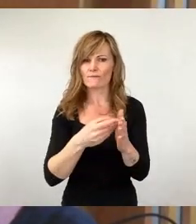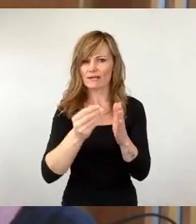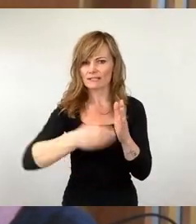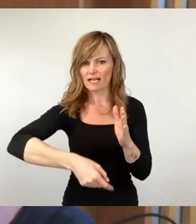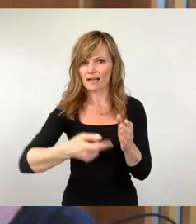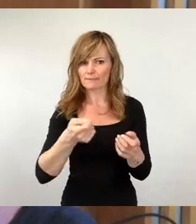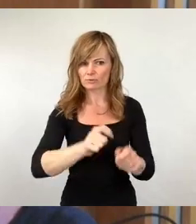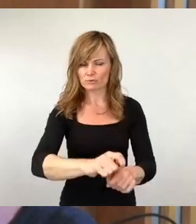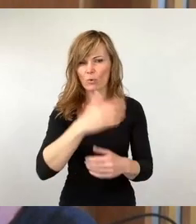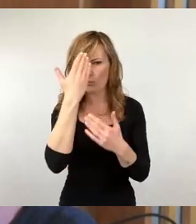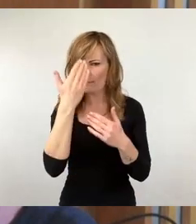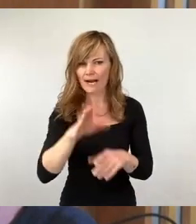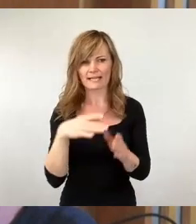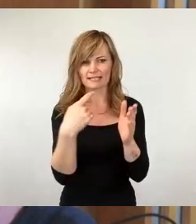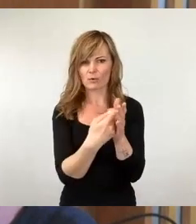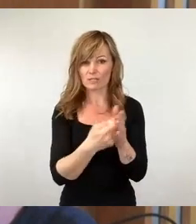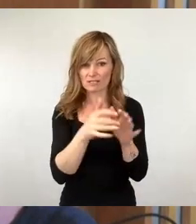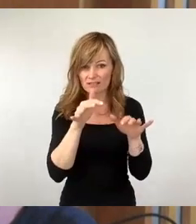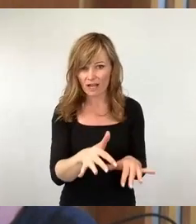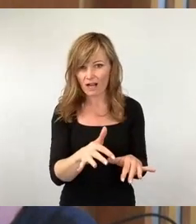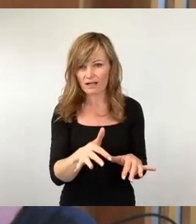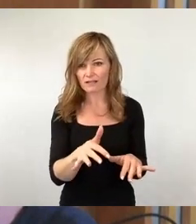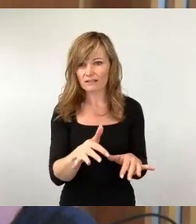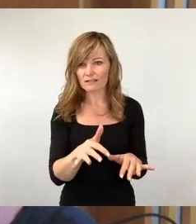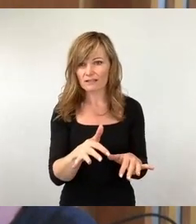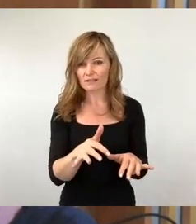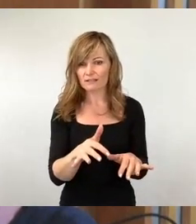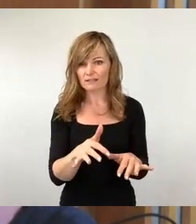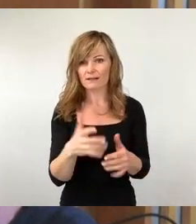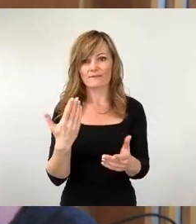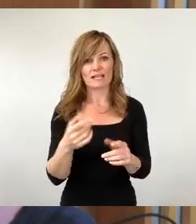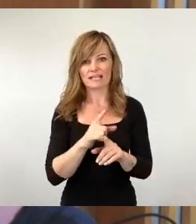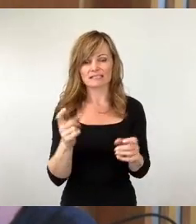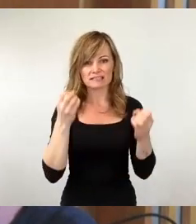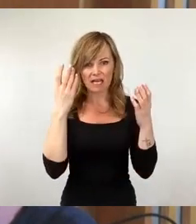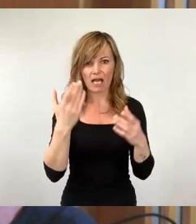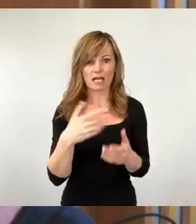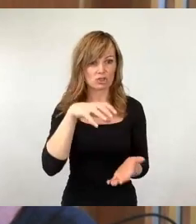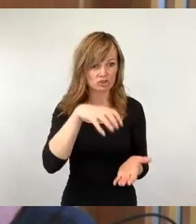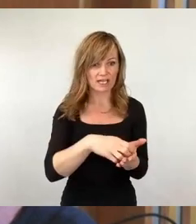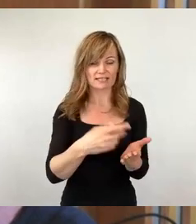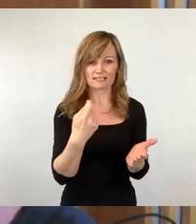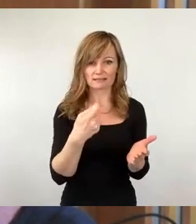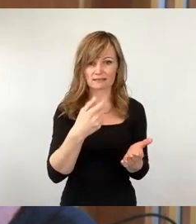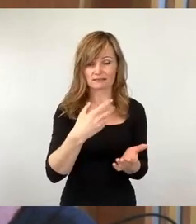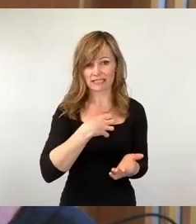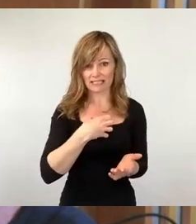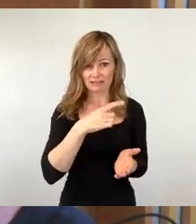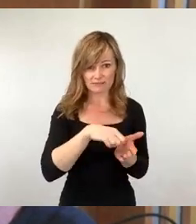aufgetreten sind, bei denen jetzt nicht klar ist, ob sie auf die Stadt oder auf Wall zu kommen. Kann das sein oder können Sie das ausschließen?